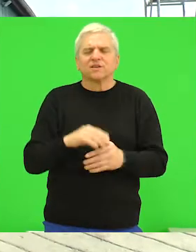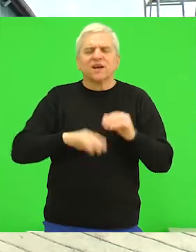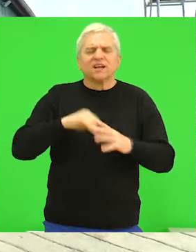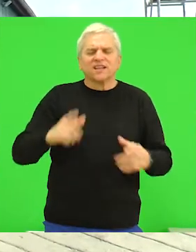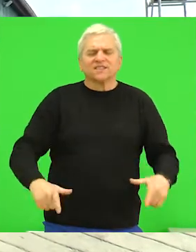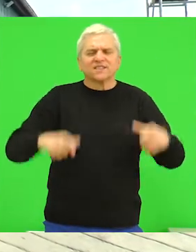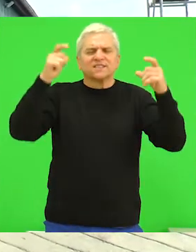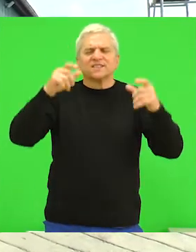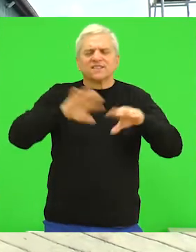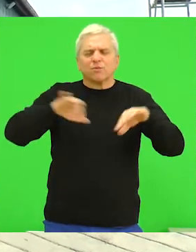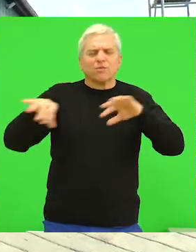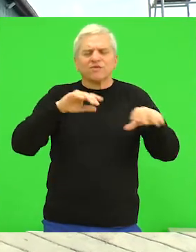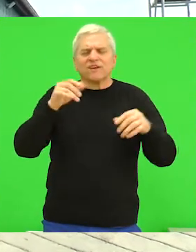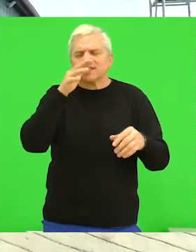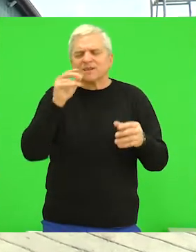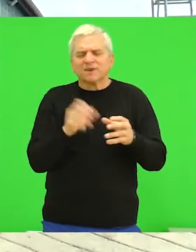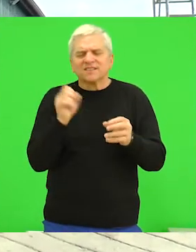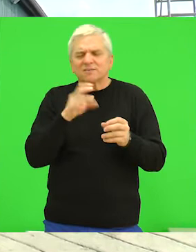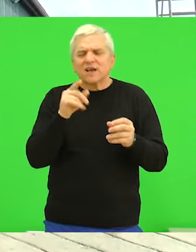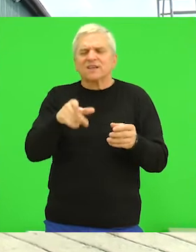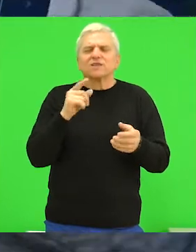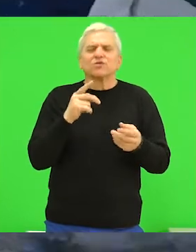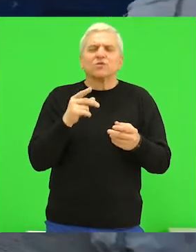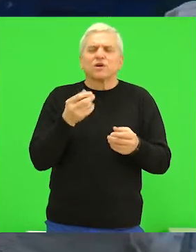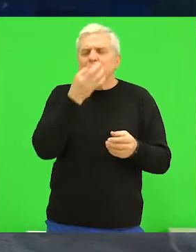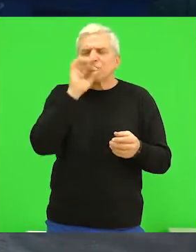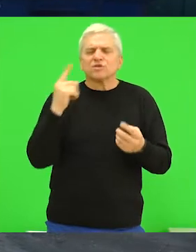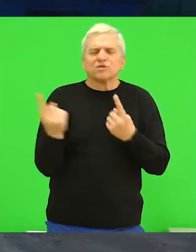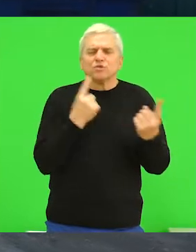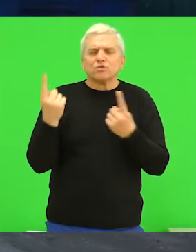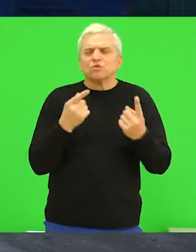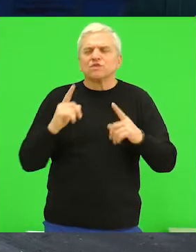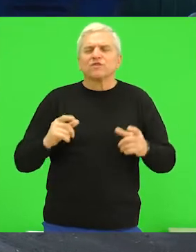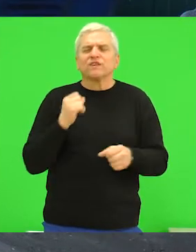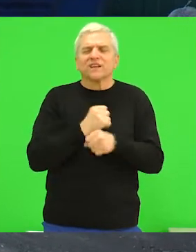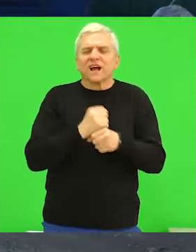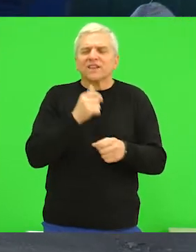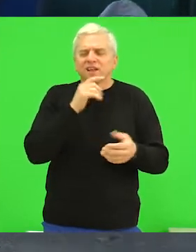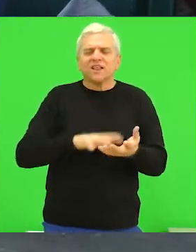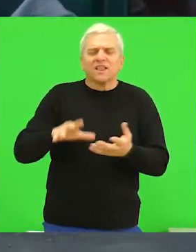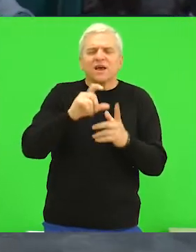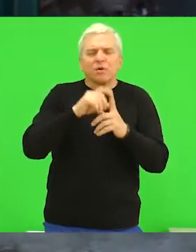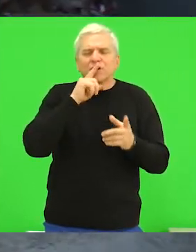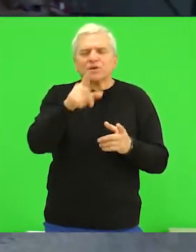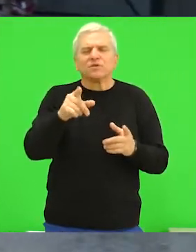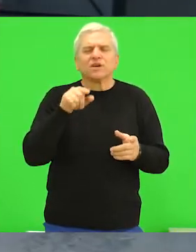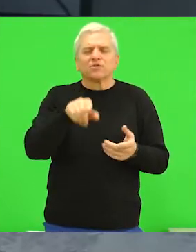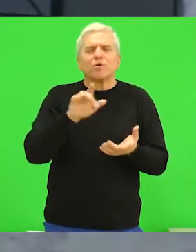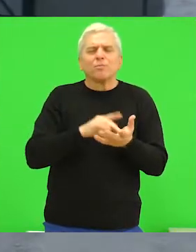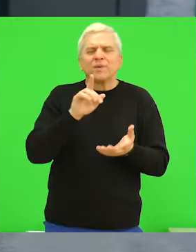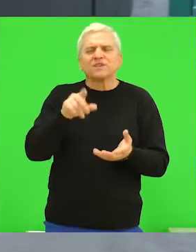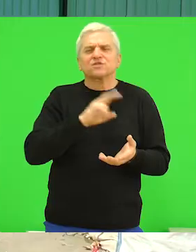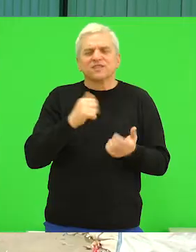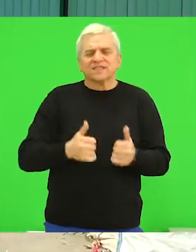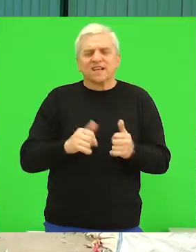Izgradnjom hale za separaciju sekundarnih sirovina znatno su se poboljšali uslovi rada na deponiji. Na ovom